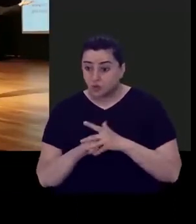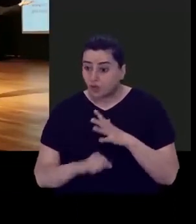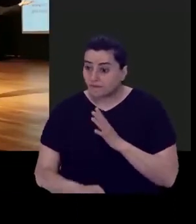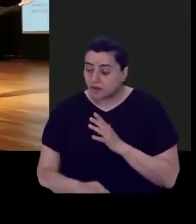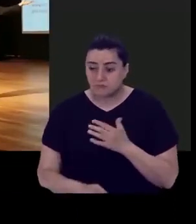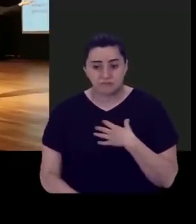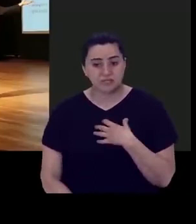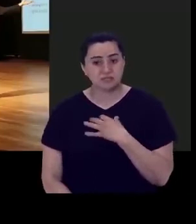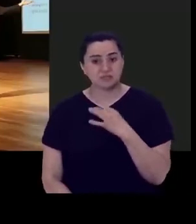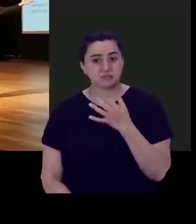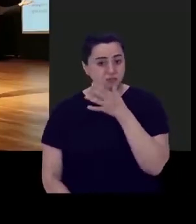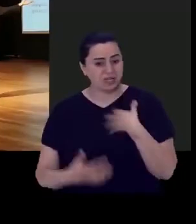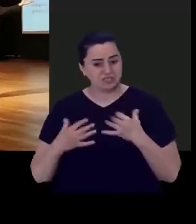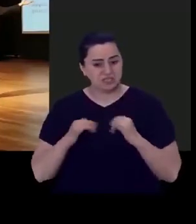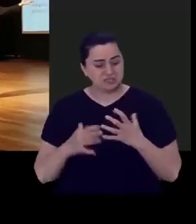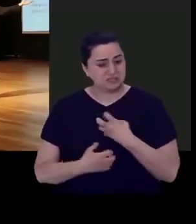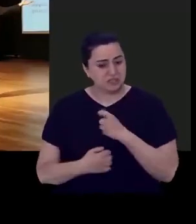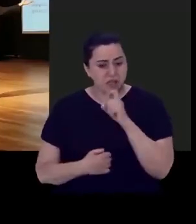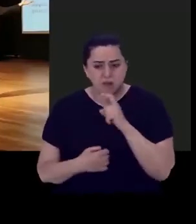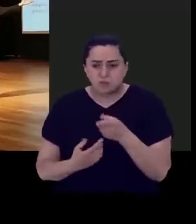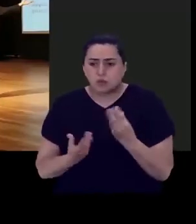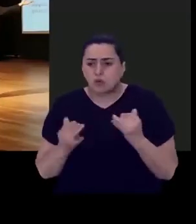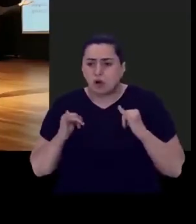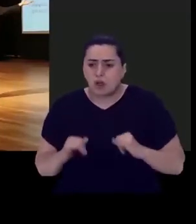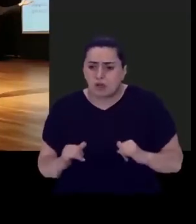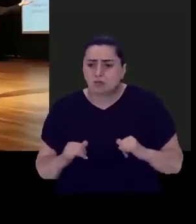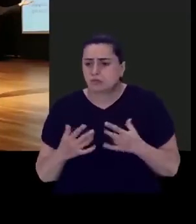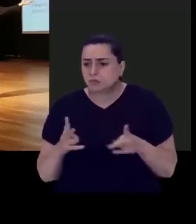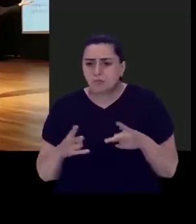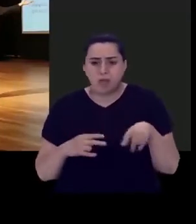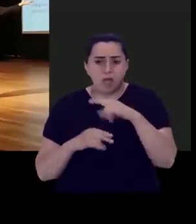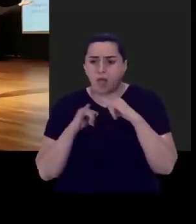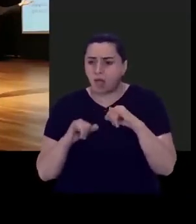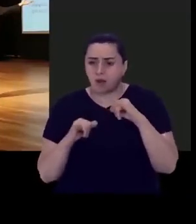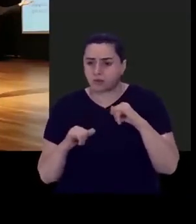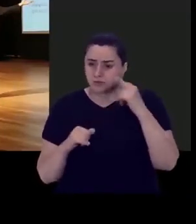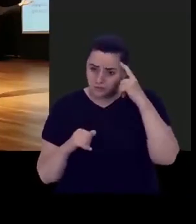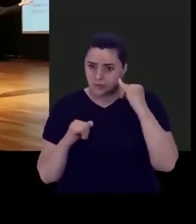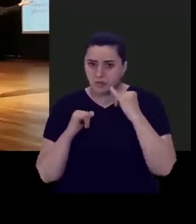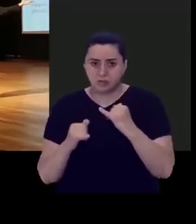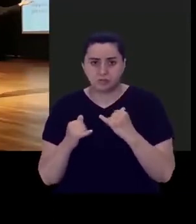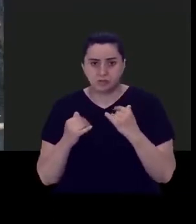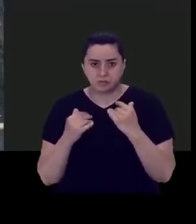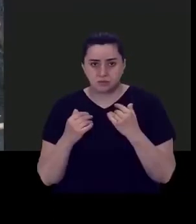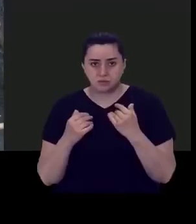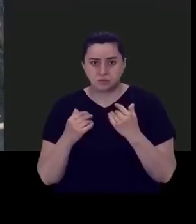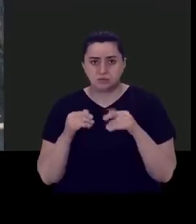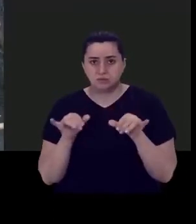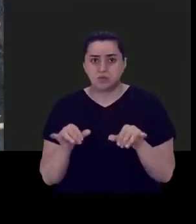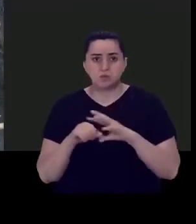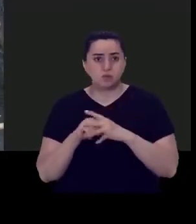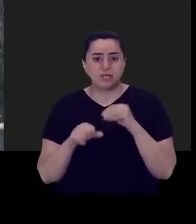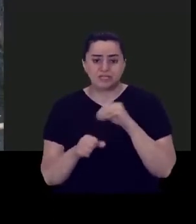bağlıyorum? Ben niye kısılıyormuşum ki? Gayet biz, biziyiz. Ve aslında aynı